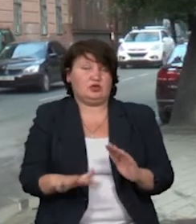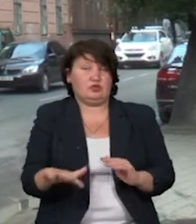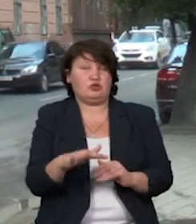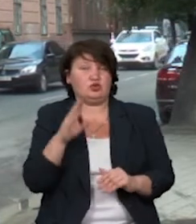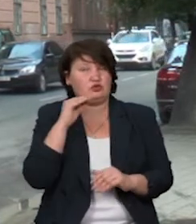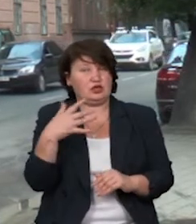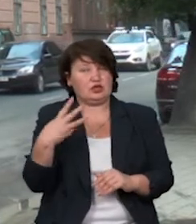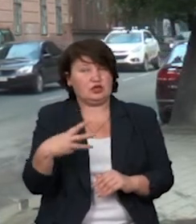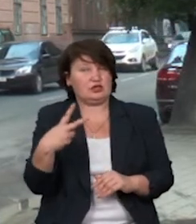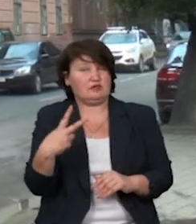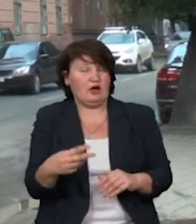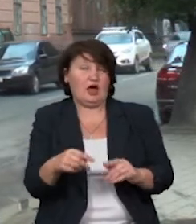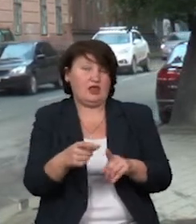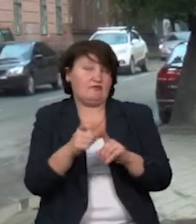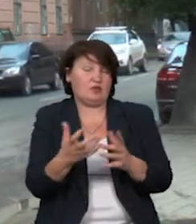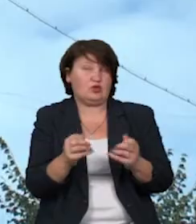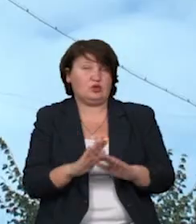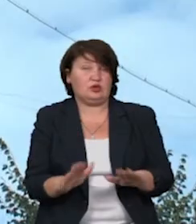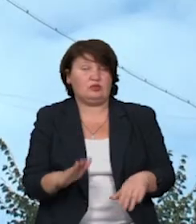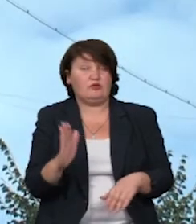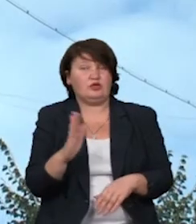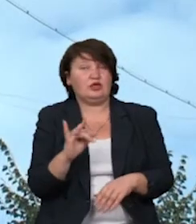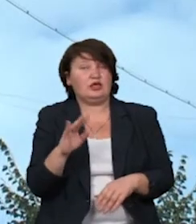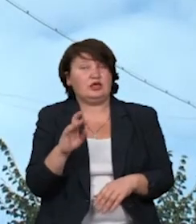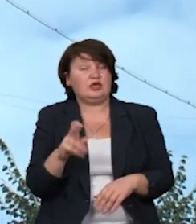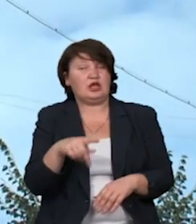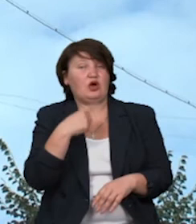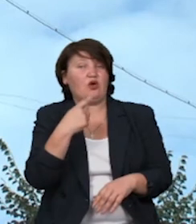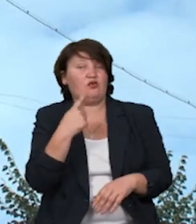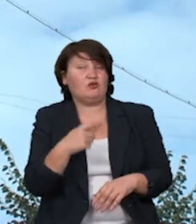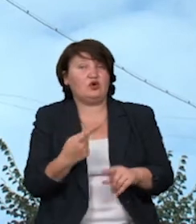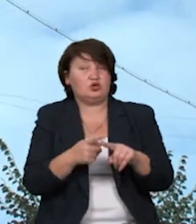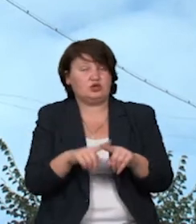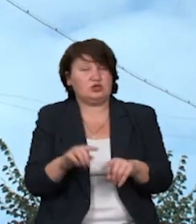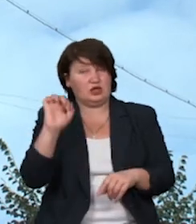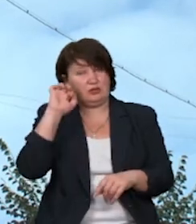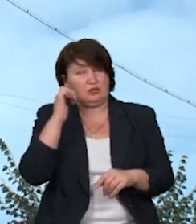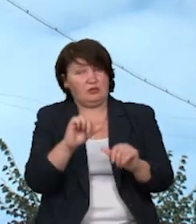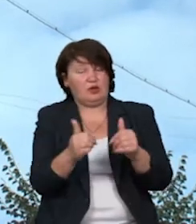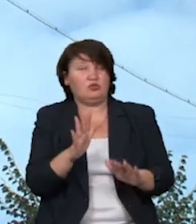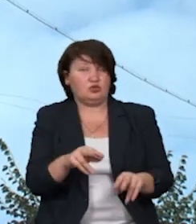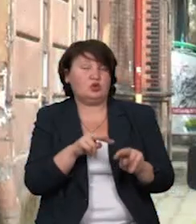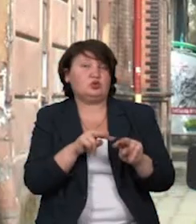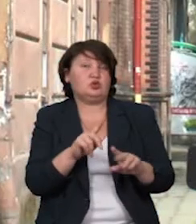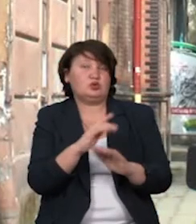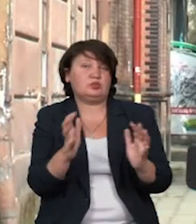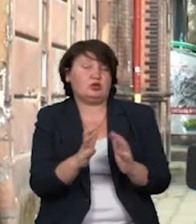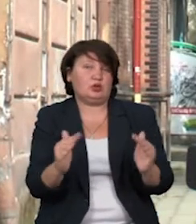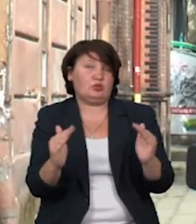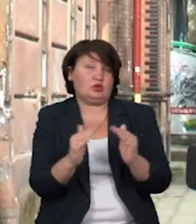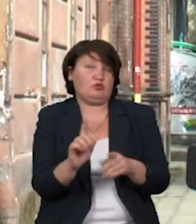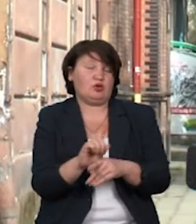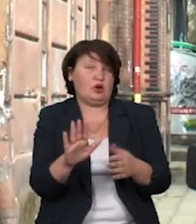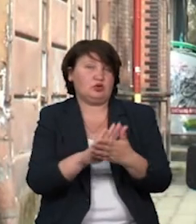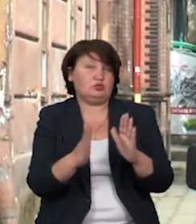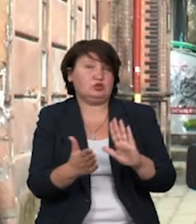Проте відповіді так і не отримали. Володимир Ідак каже, що процеси навколо цієї пам'ятки будуть контролювати, щоб зберегти будівлю у належному стані,